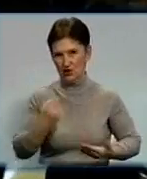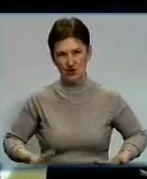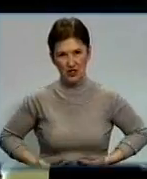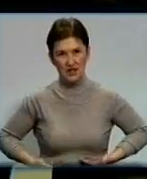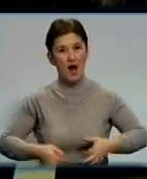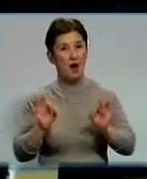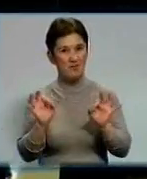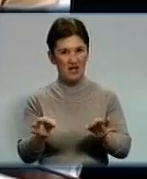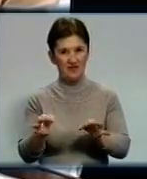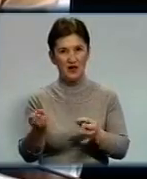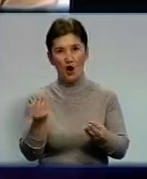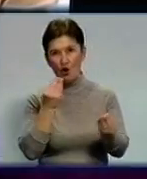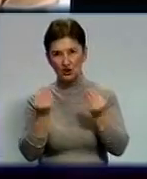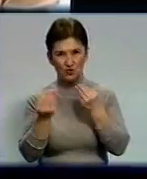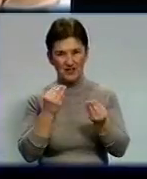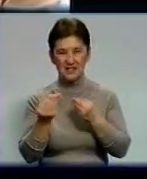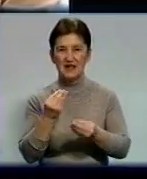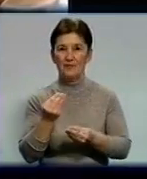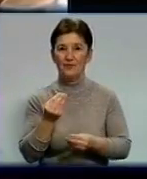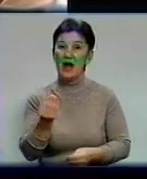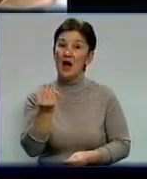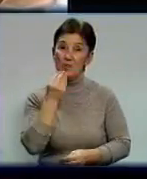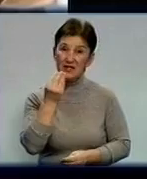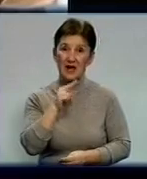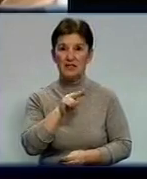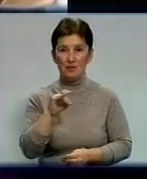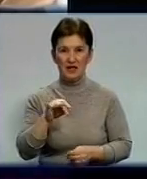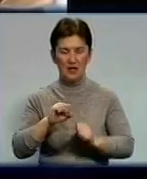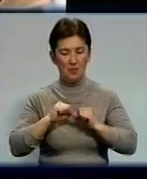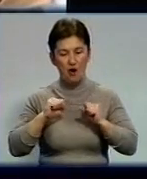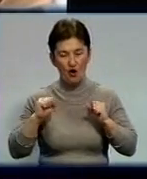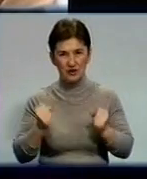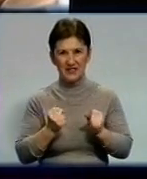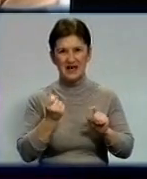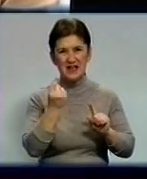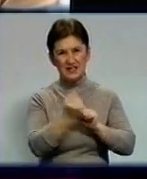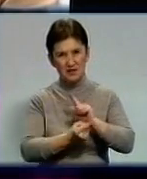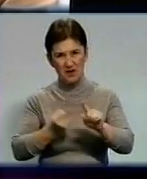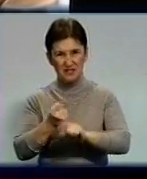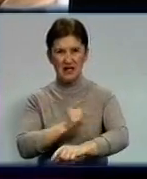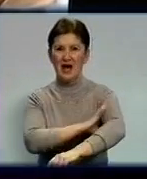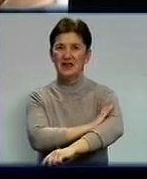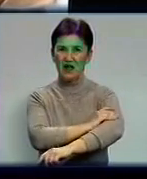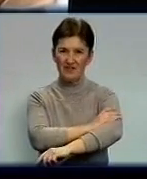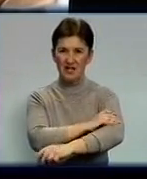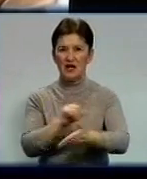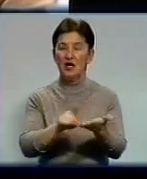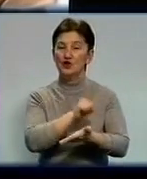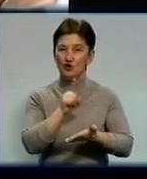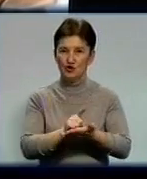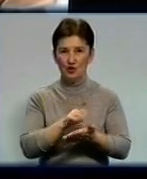правильно харчуватися. Питання при похолоданні, при зміні артеріального давлення, має бути